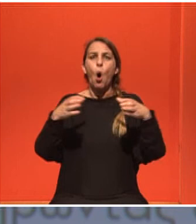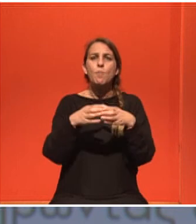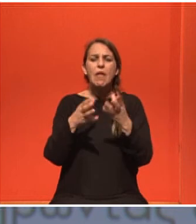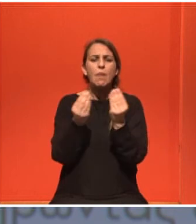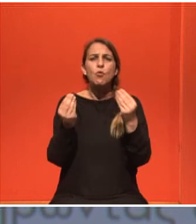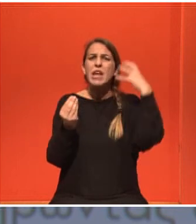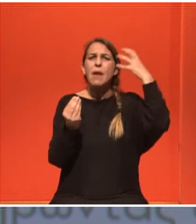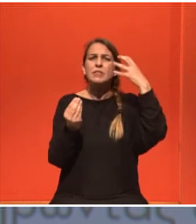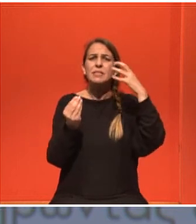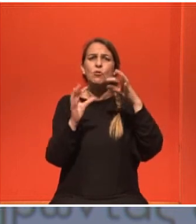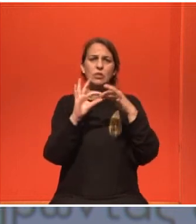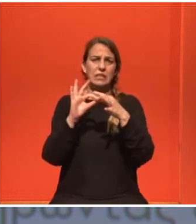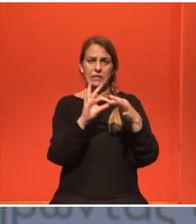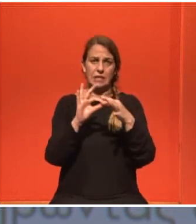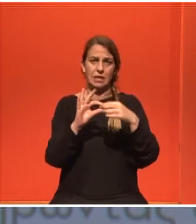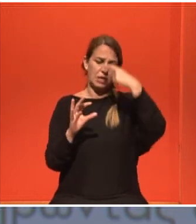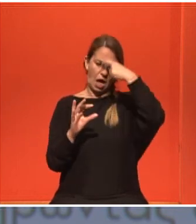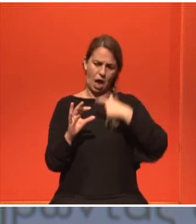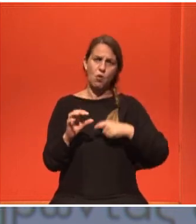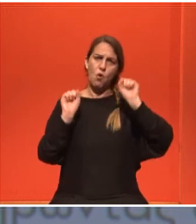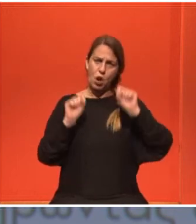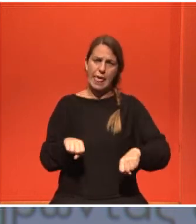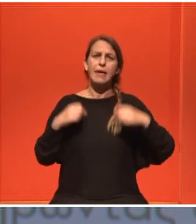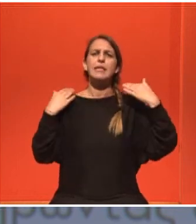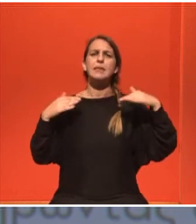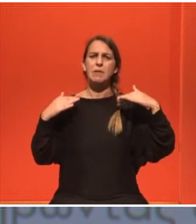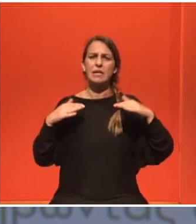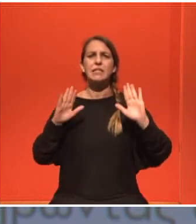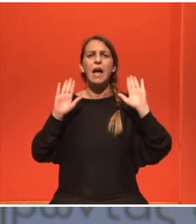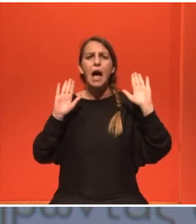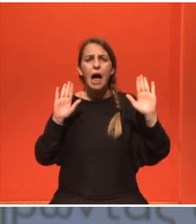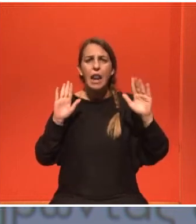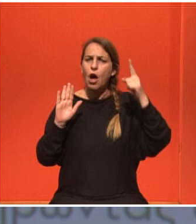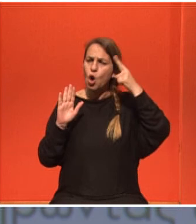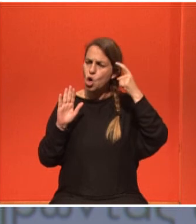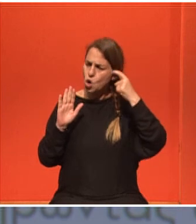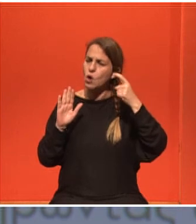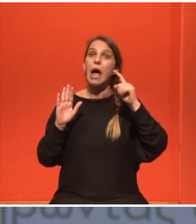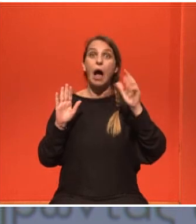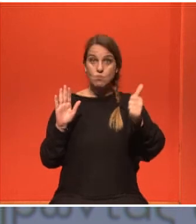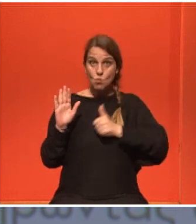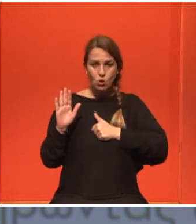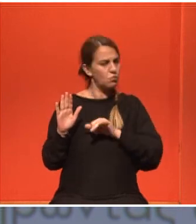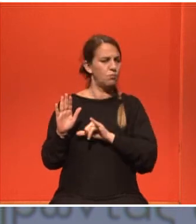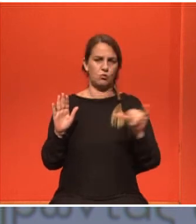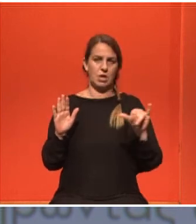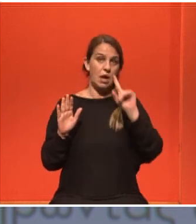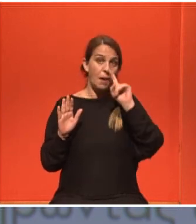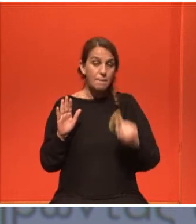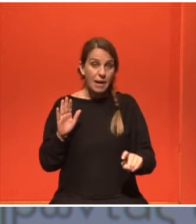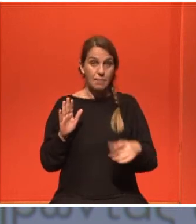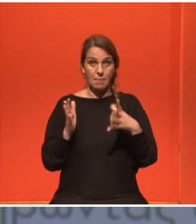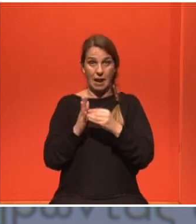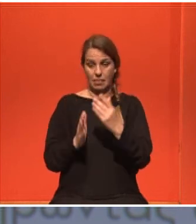Προσωπικά, σαν γυμνάστρια, μπορεί να έχω χή γνώσεις. Ποτέ δεν πράττω μόνη μου. Θα πάρω τηλέφωνο τον γιατρό του